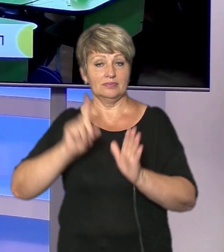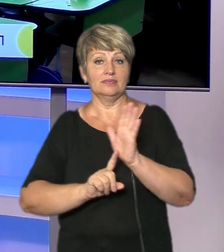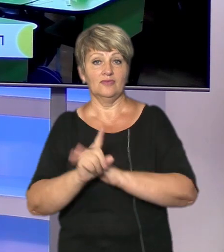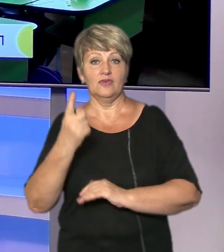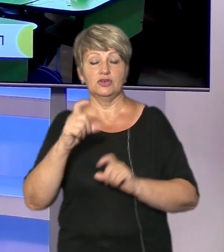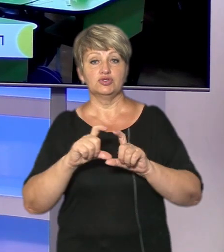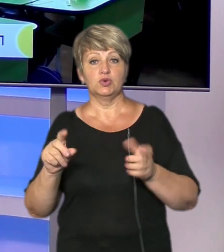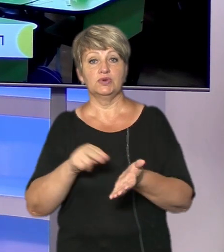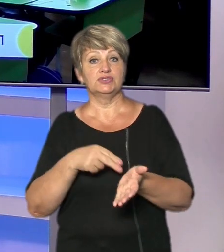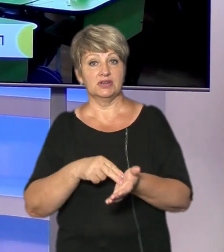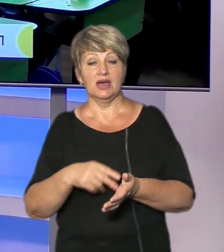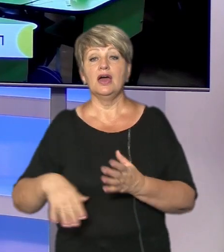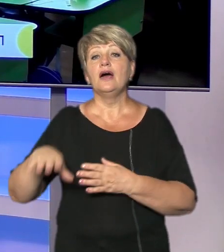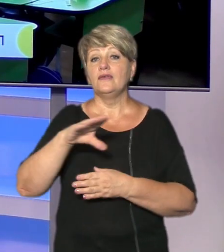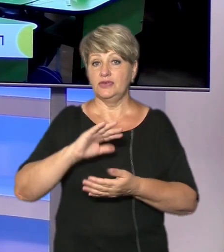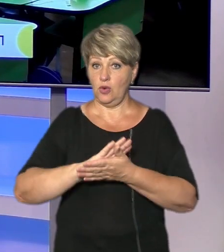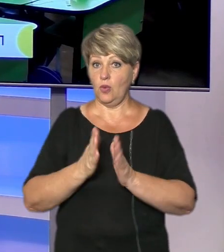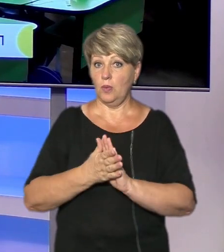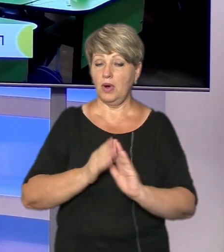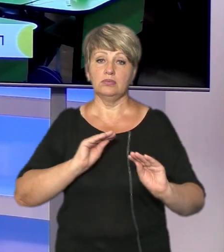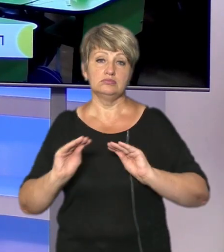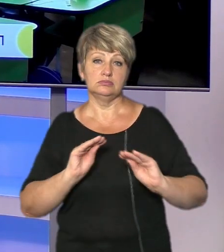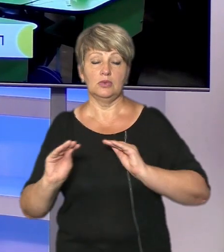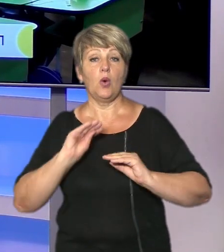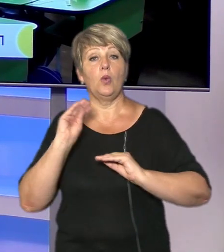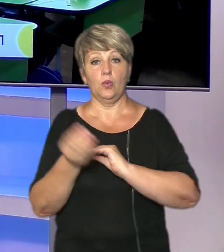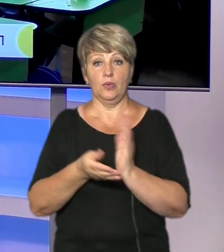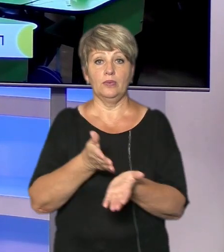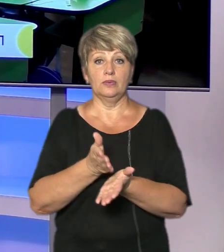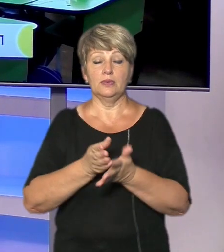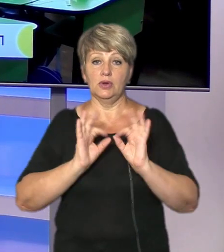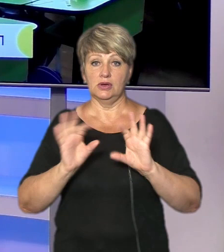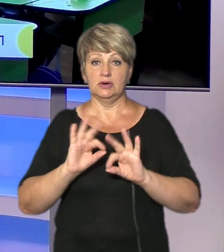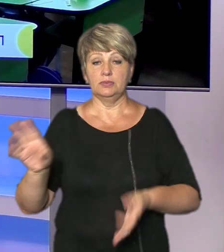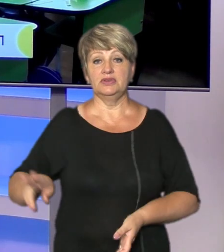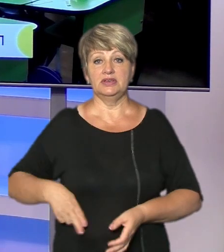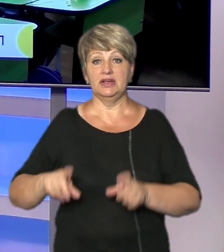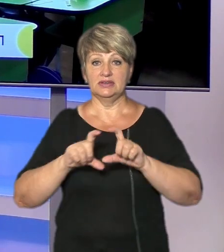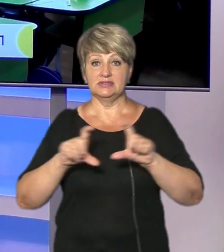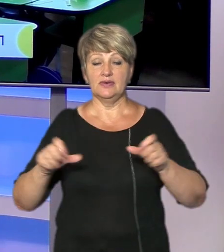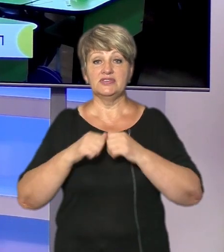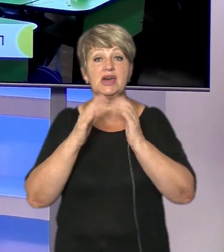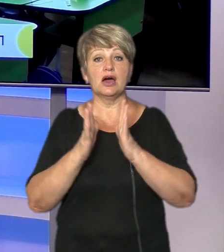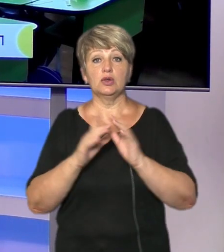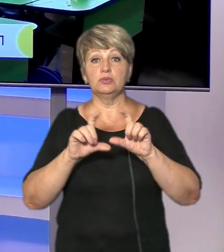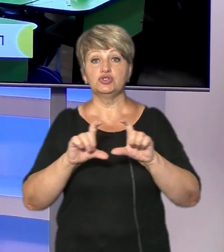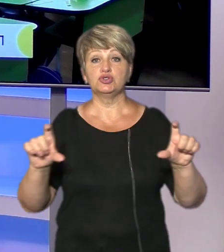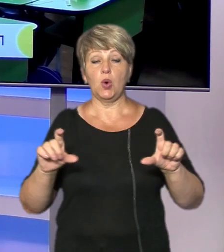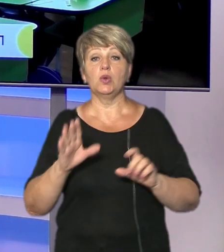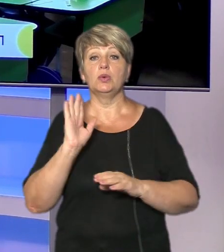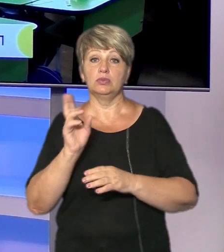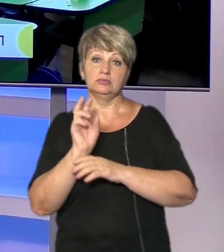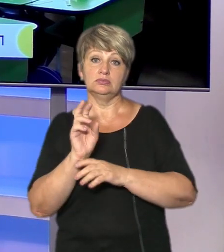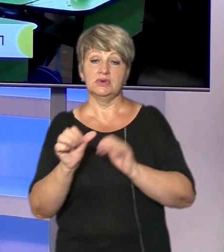шкіл Черкас для цього є всі умови та облаштоване укриття розповів директор закладу Геннадій Скирда загалом школу офлайн відвідуватимуть